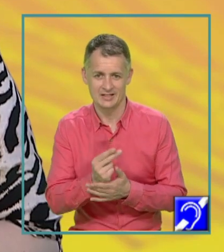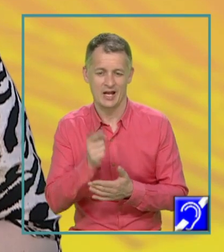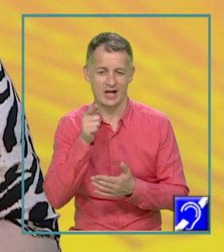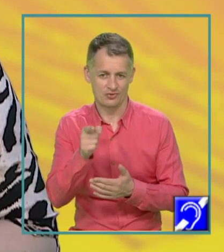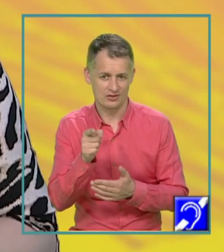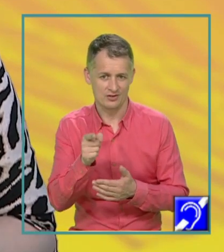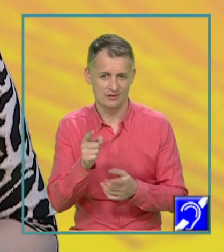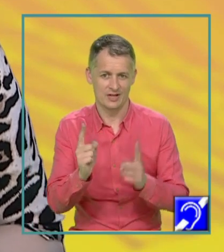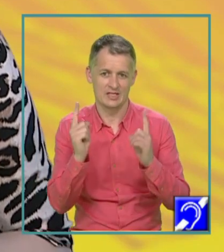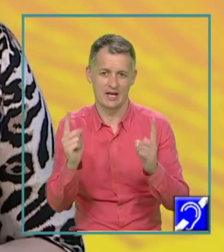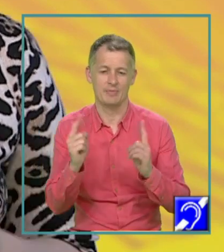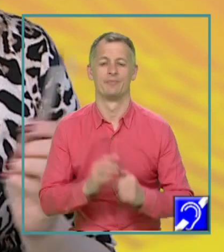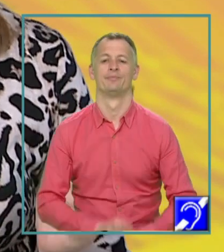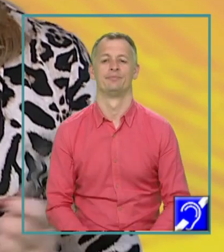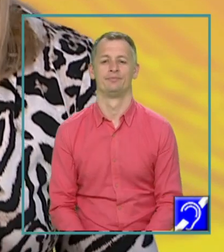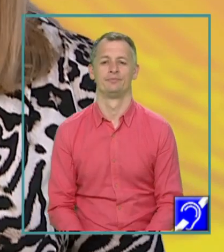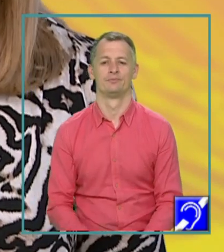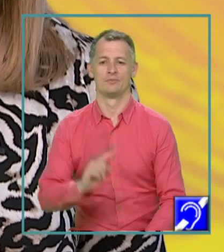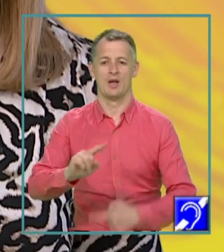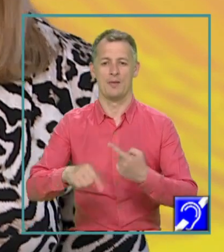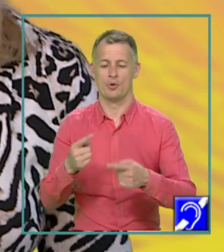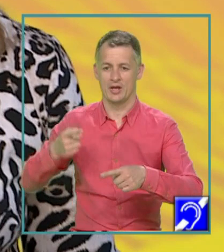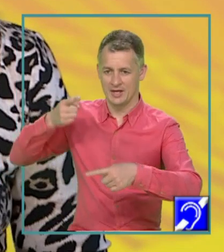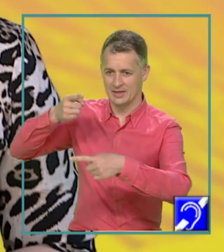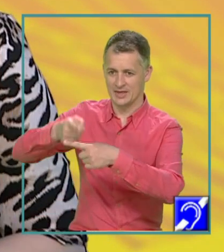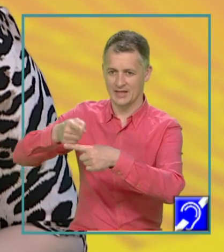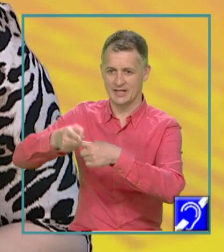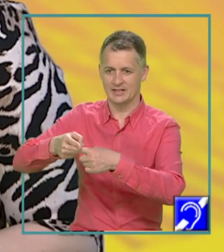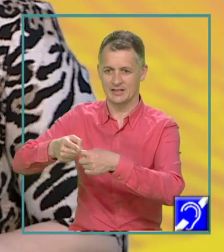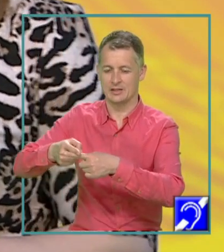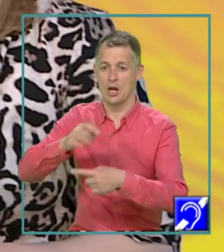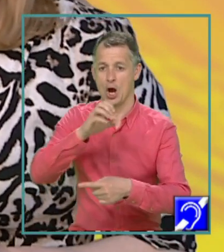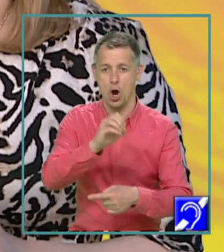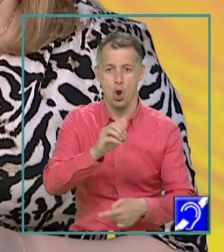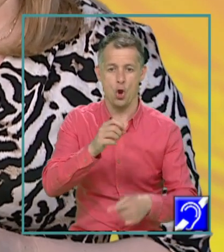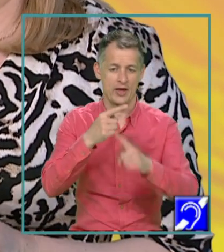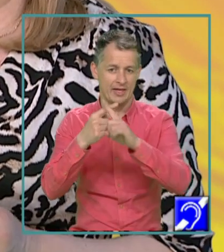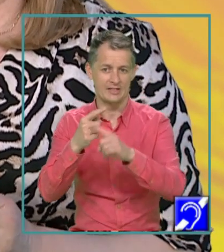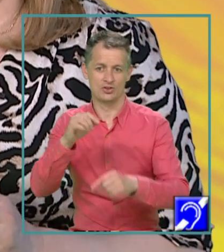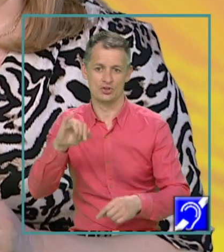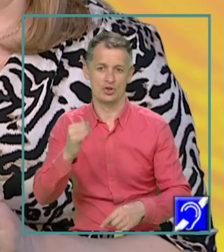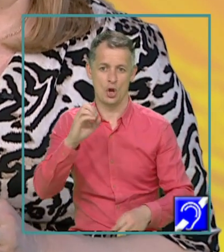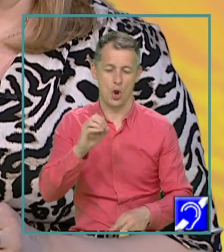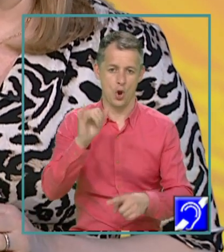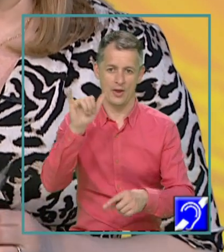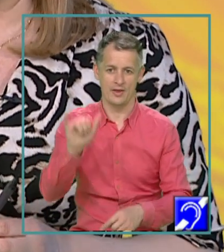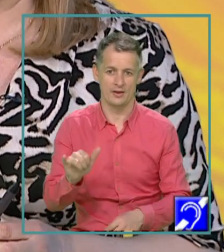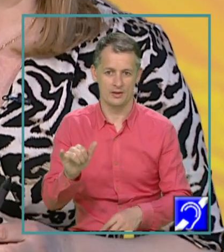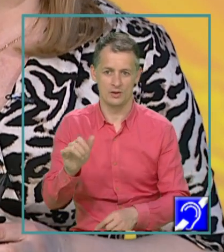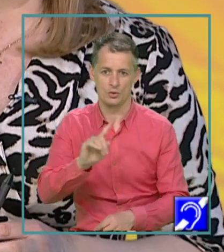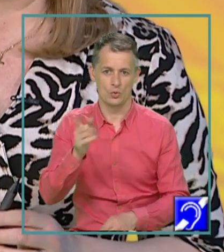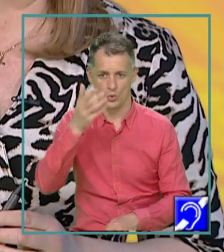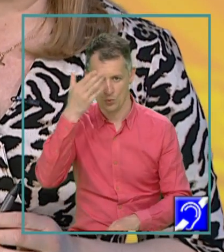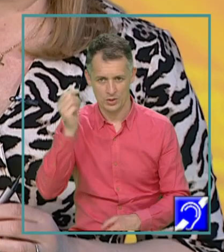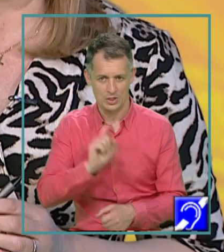dreaptă. Apoi intersecțiile cu axele de coordonate OX și OY nu uit lucrul acesta